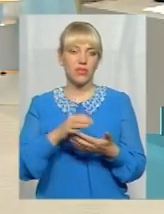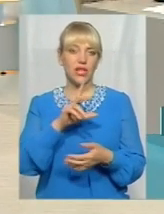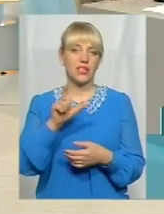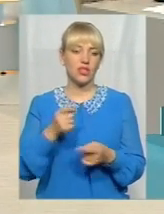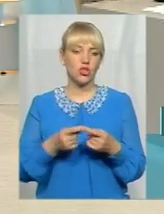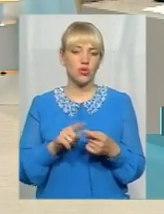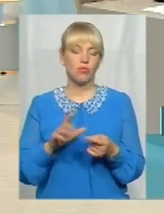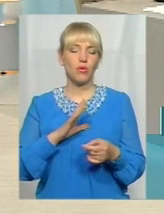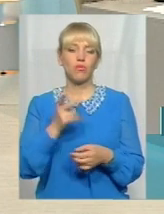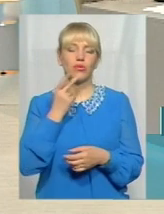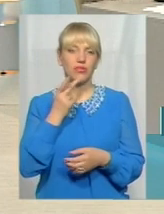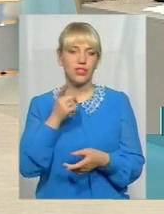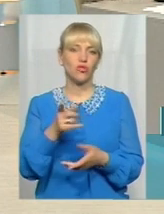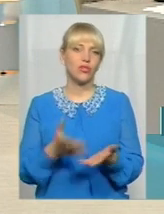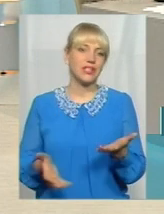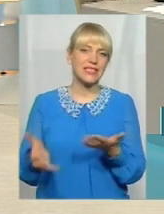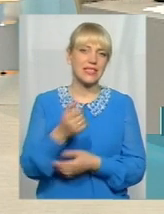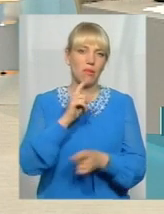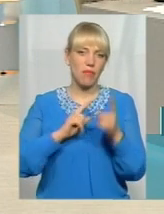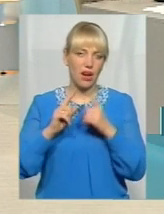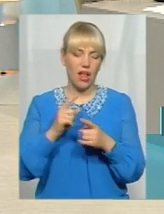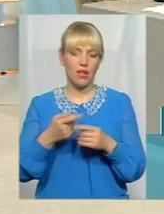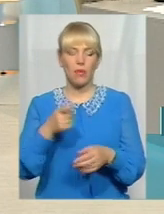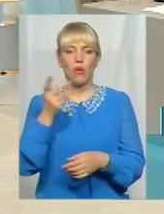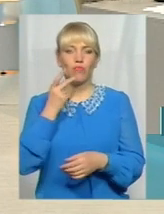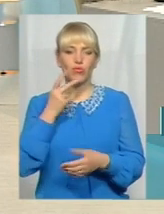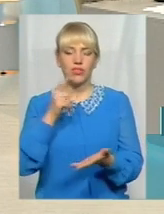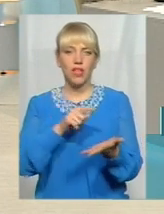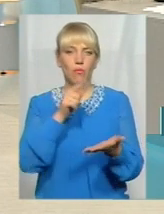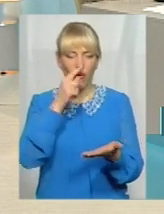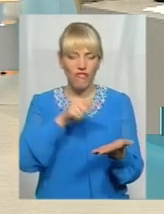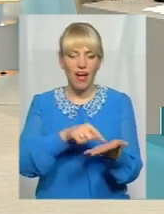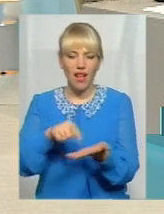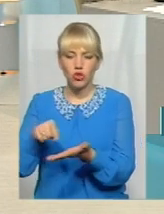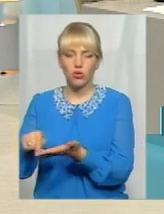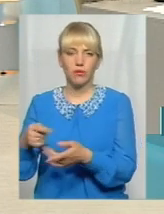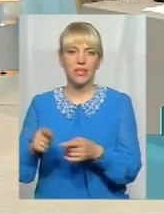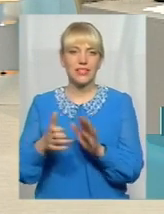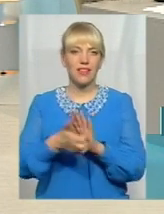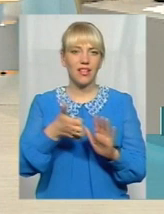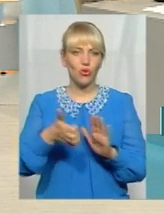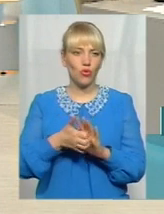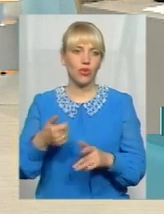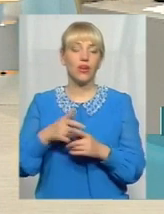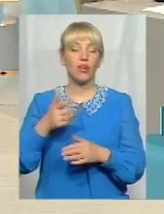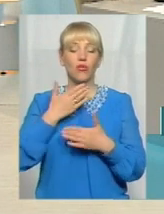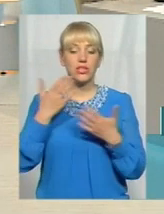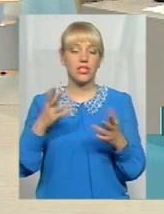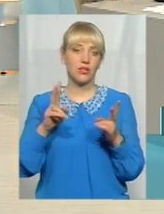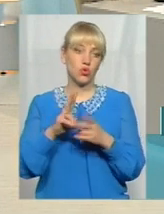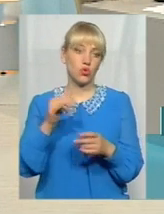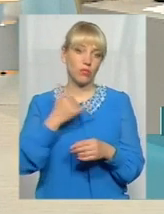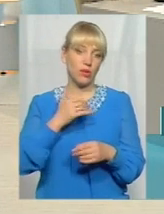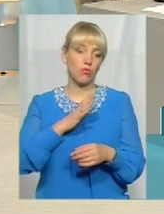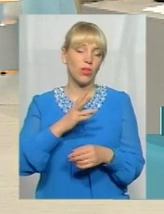постійно збираємо, ми постійно їм вказуємо на ці недоліки. Остання зустріч в мене була позавчора з